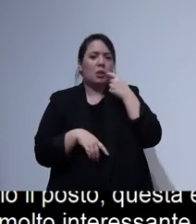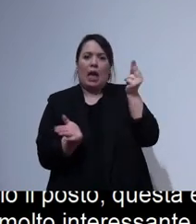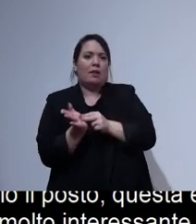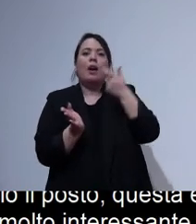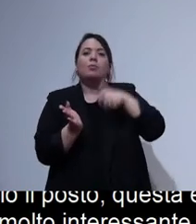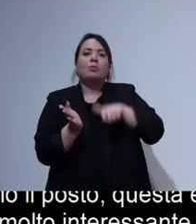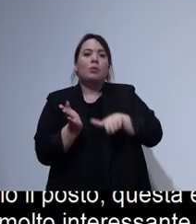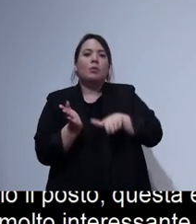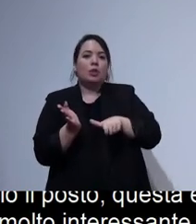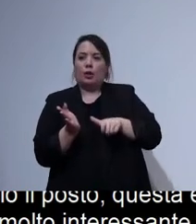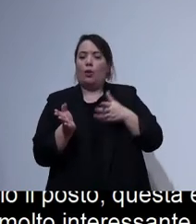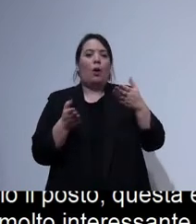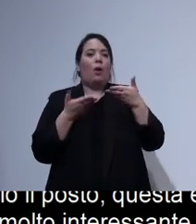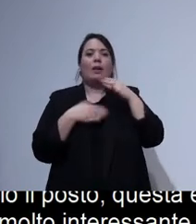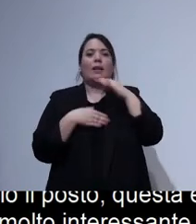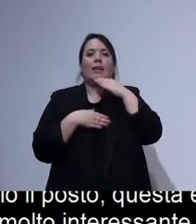accettati